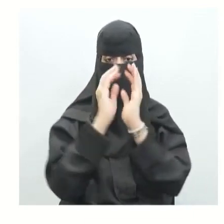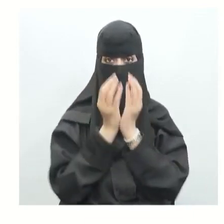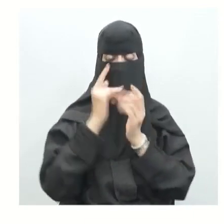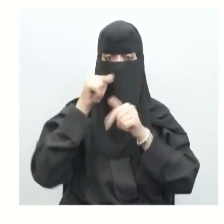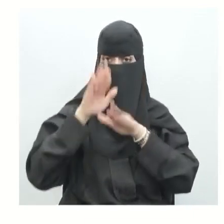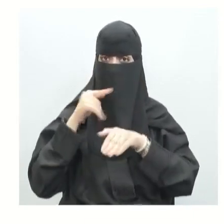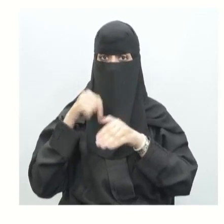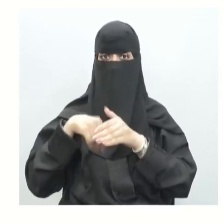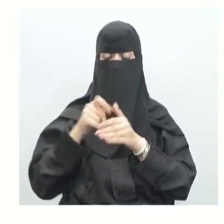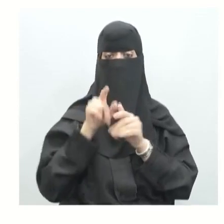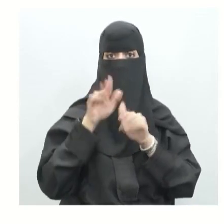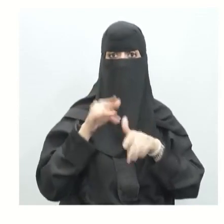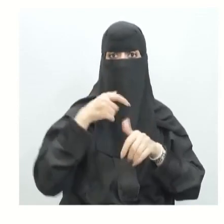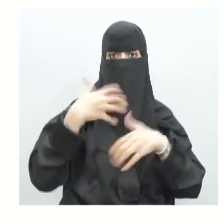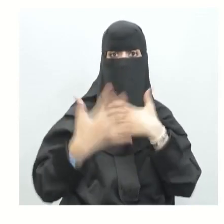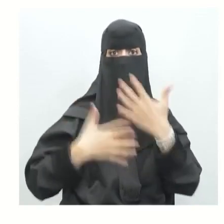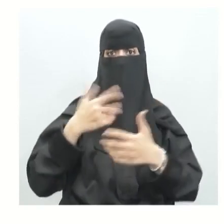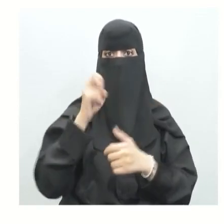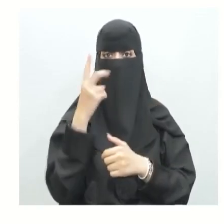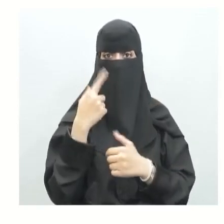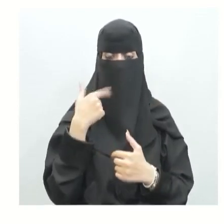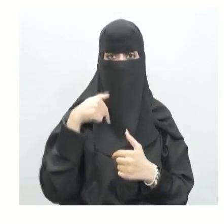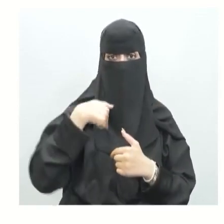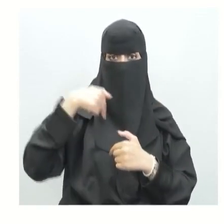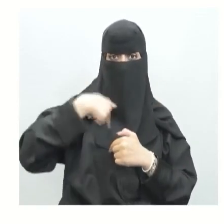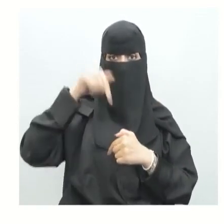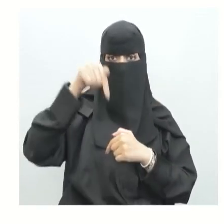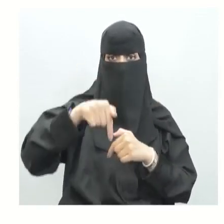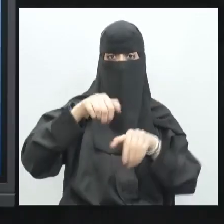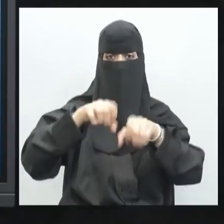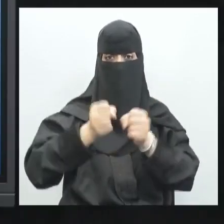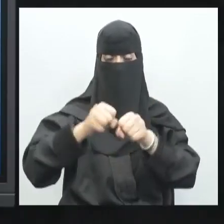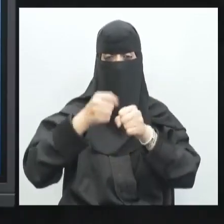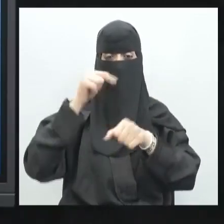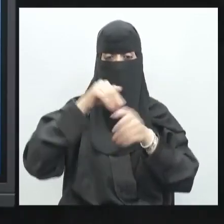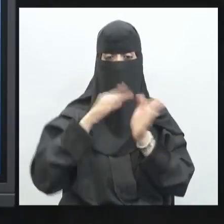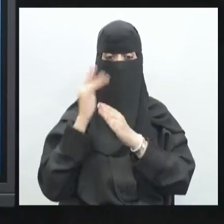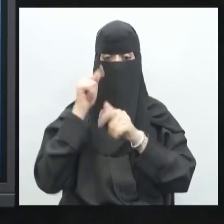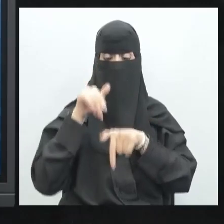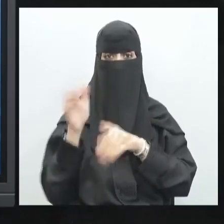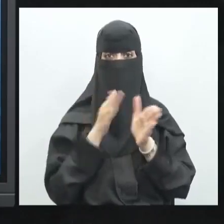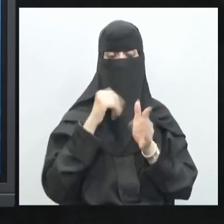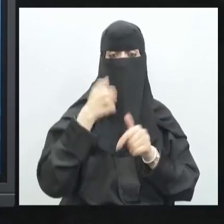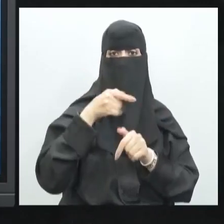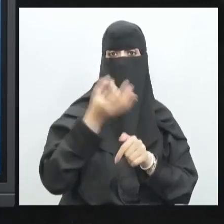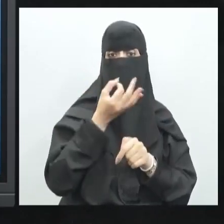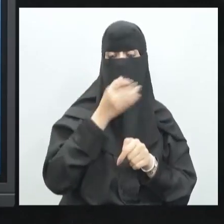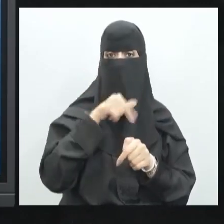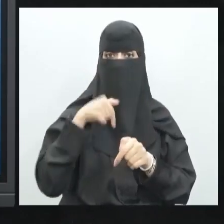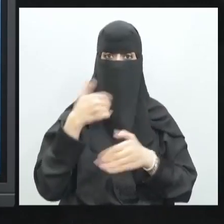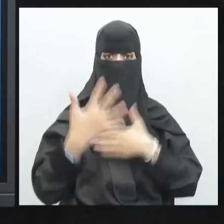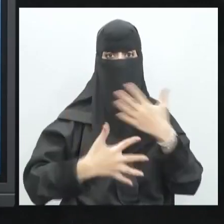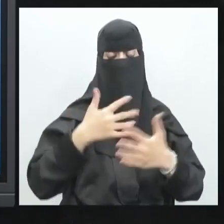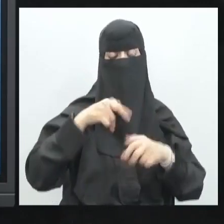وفي المرفق ذكرنا أن هناك حركتان نستطيع هنا نصنفها ضمن المفاصل الرزية ولكن عندما نتكلم عن